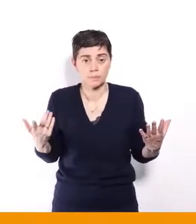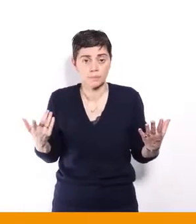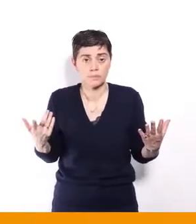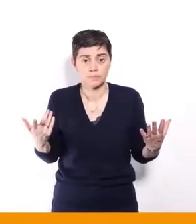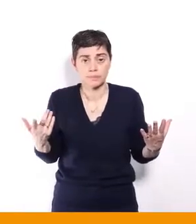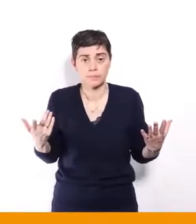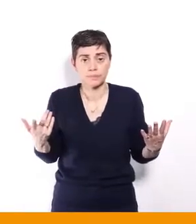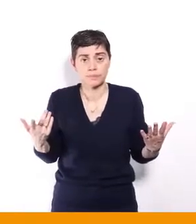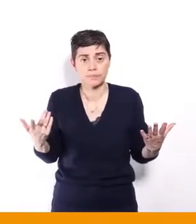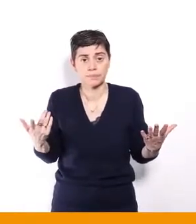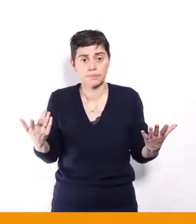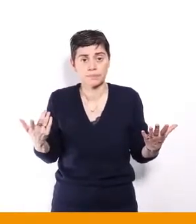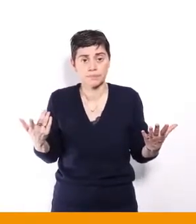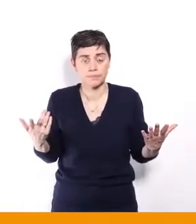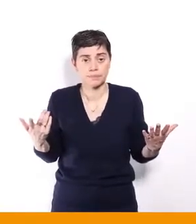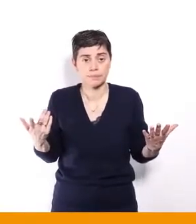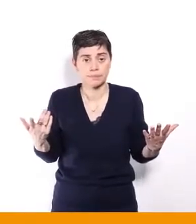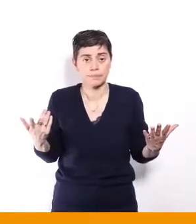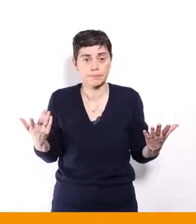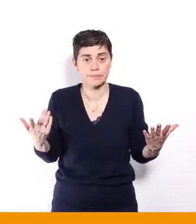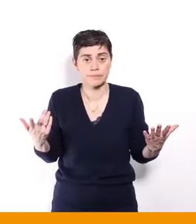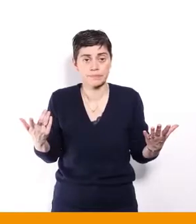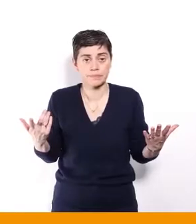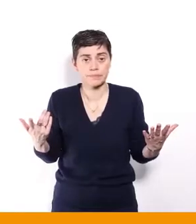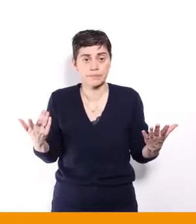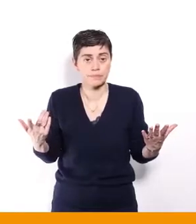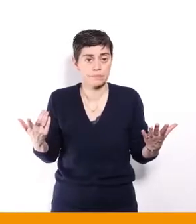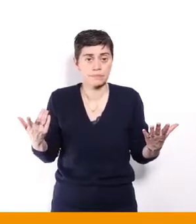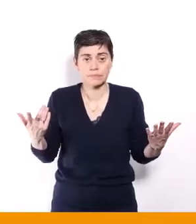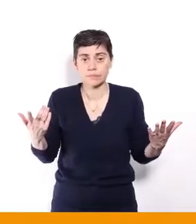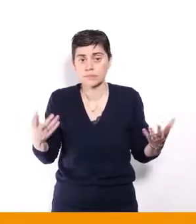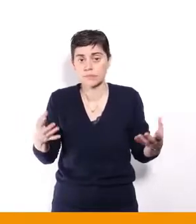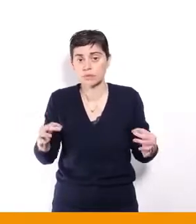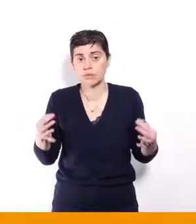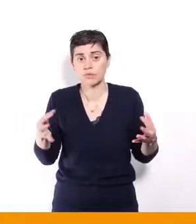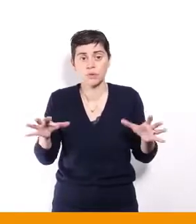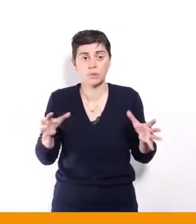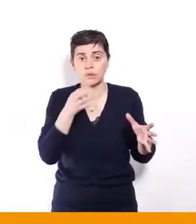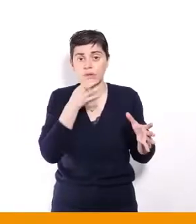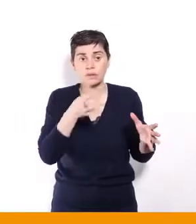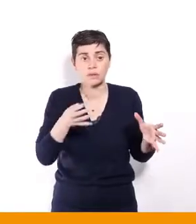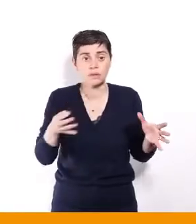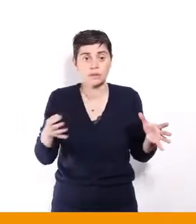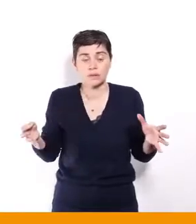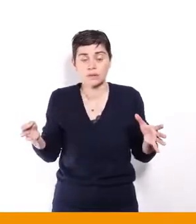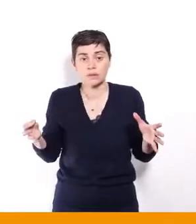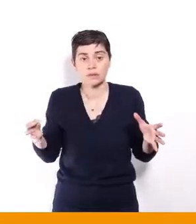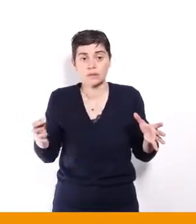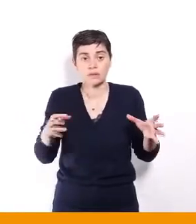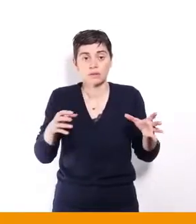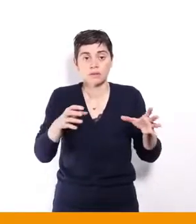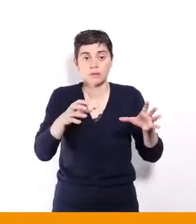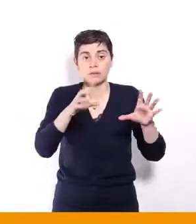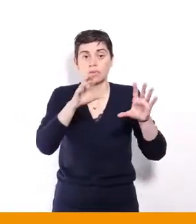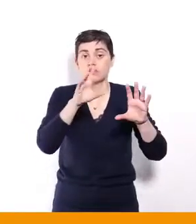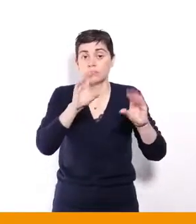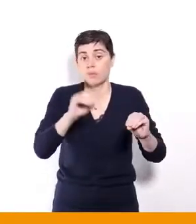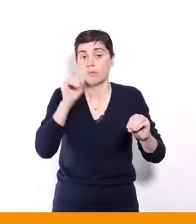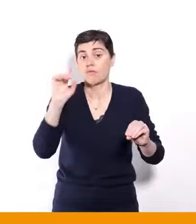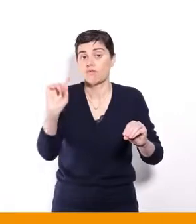le… voilà, comment dire, le poste adapté à chacun.